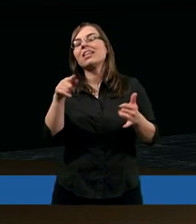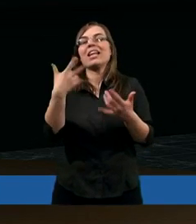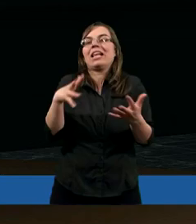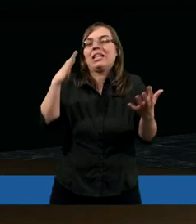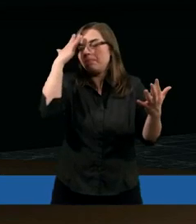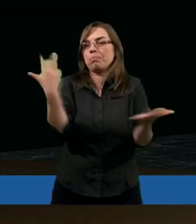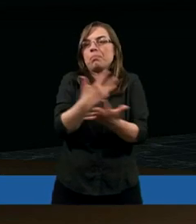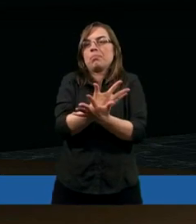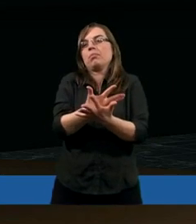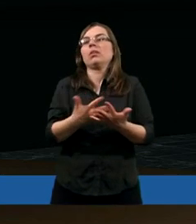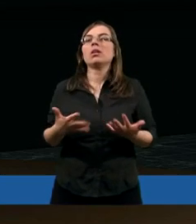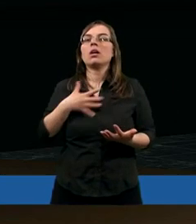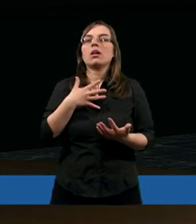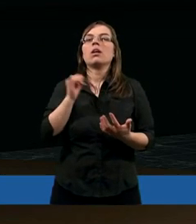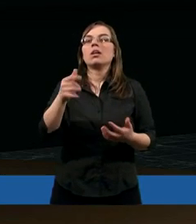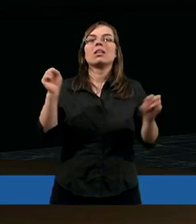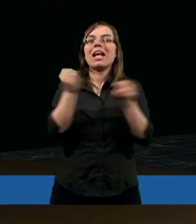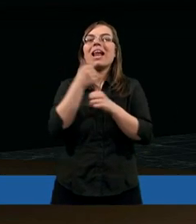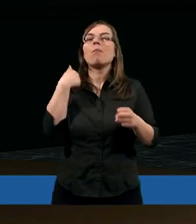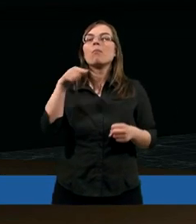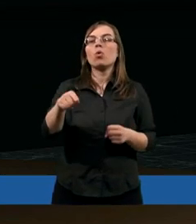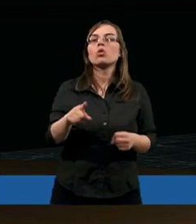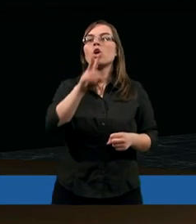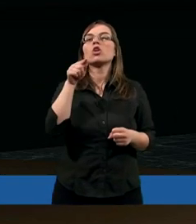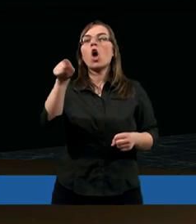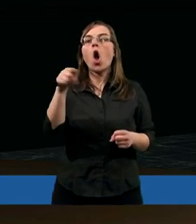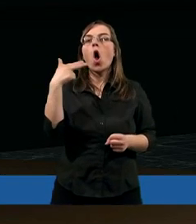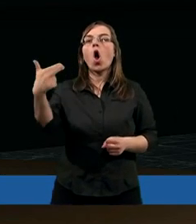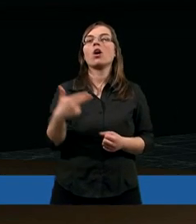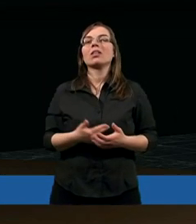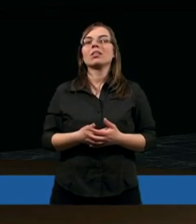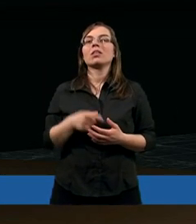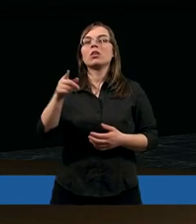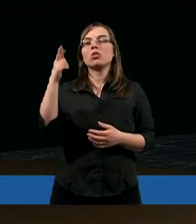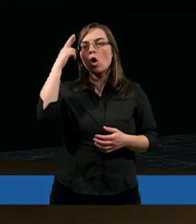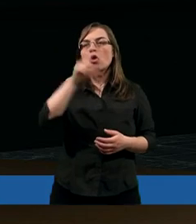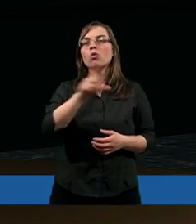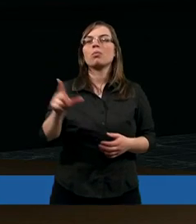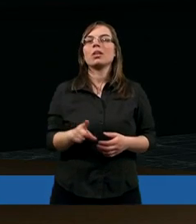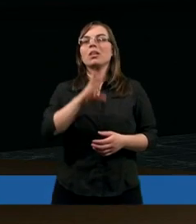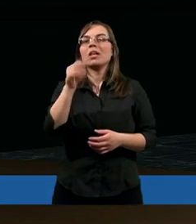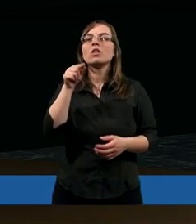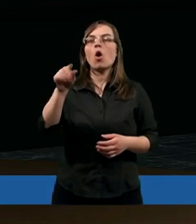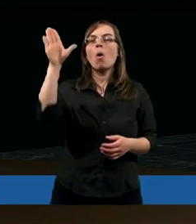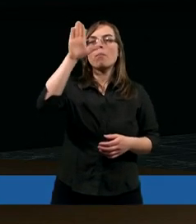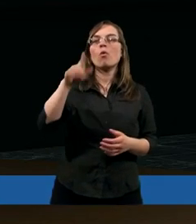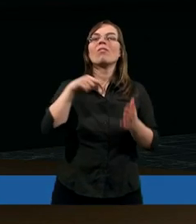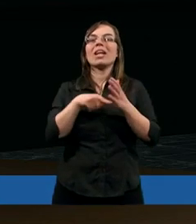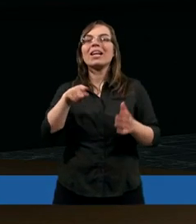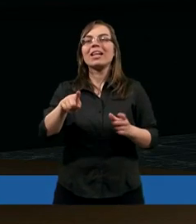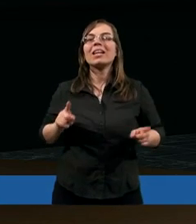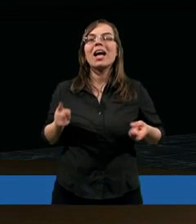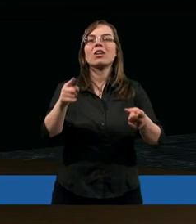nienacka. Niesamowite było to, że on zrozumiał, że to Pan Bóg wtedy